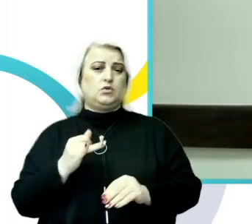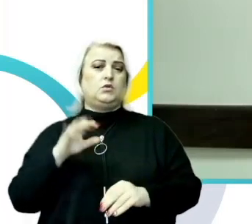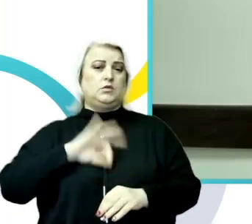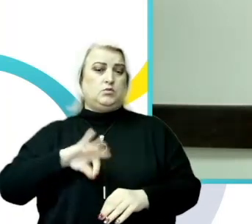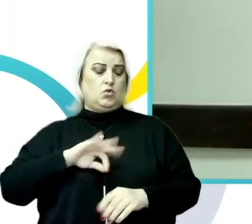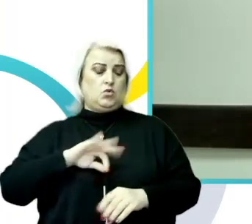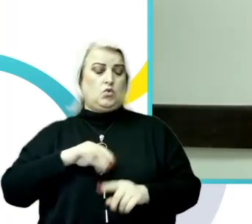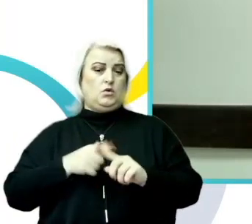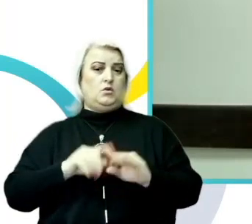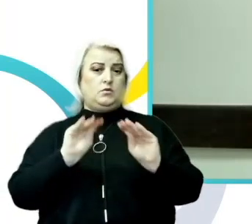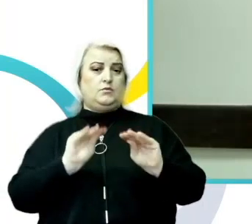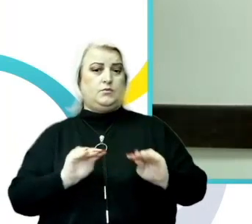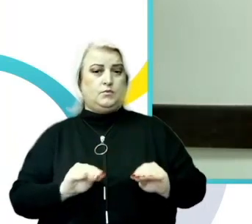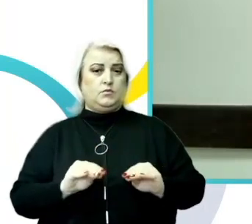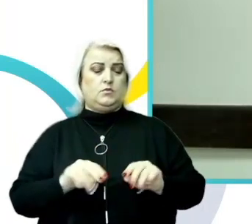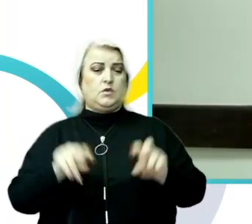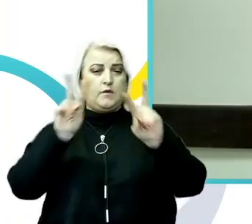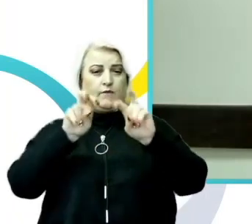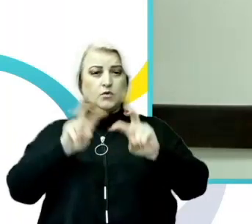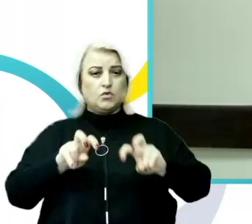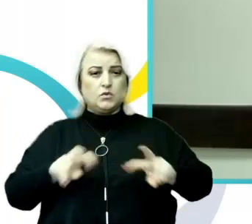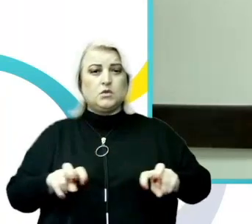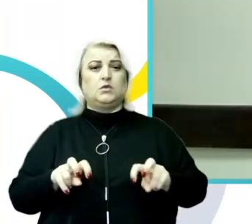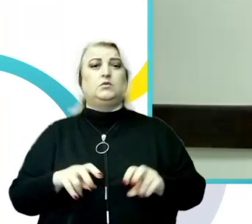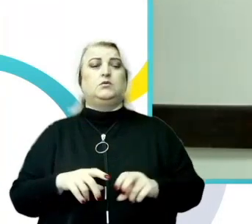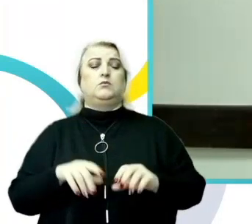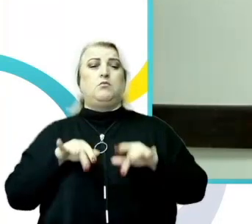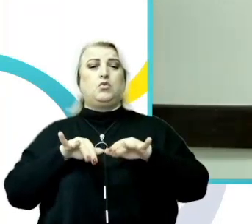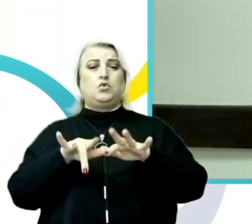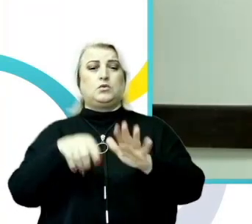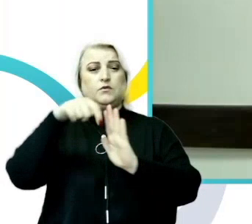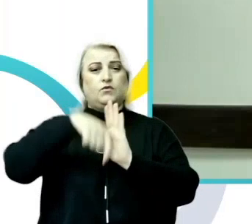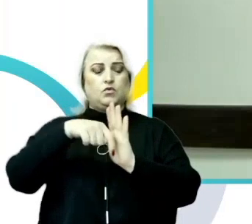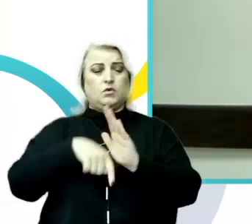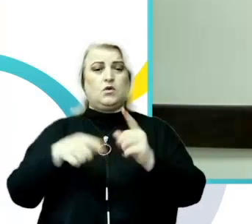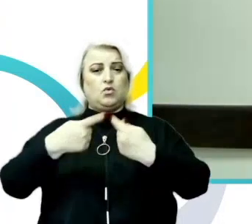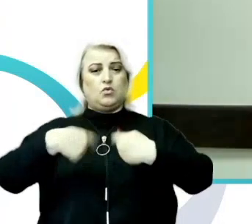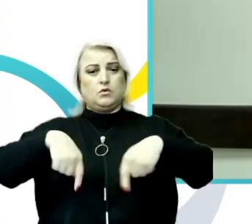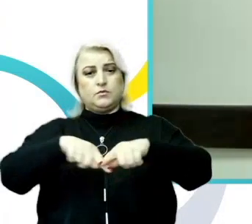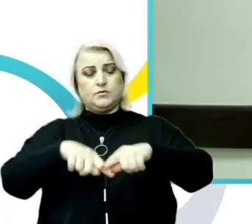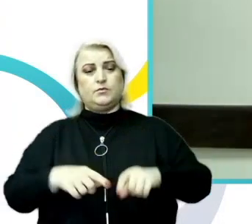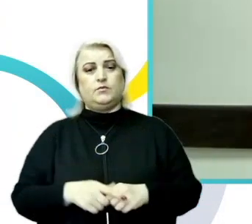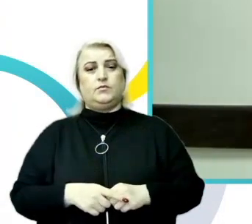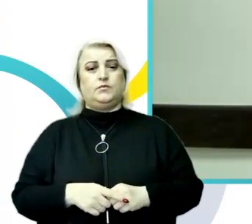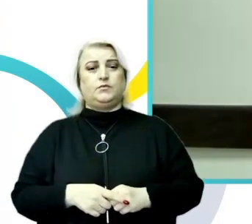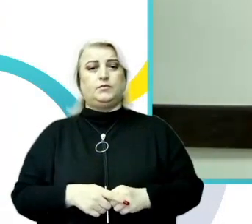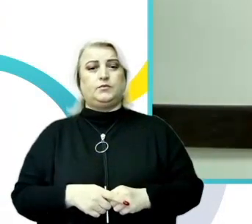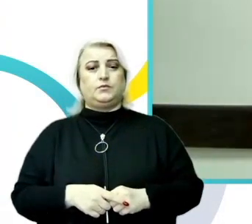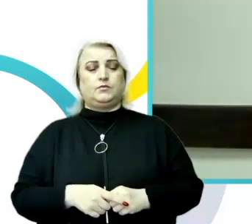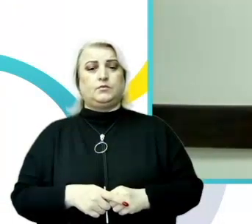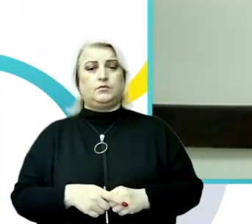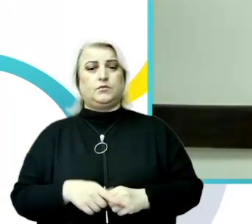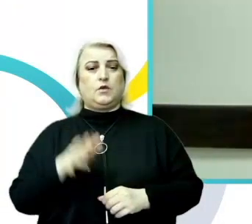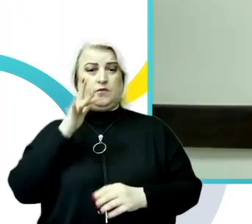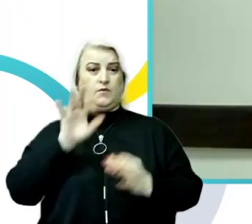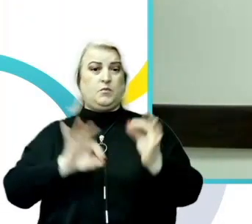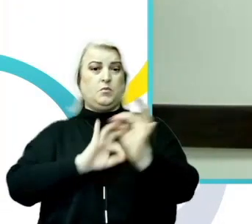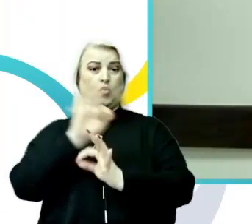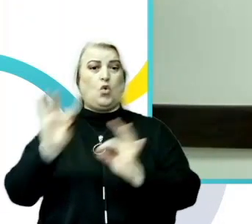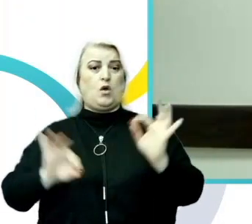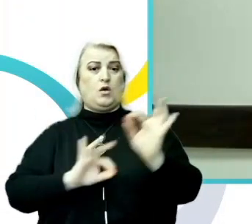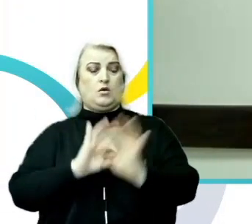metodologie de evaluare a maturității proceselor interne a unei instituții în cadrul proiectului, aplicând